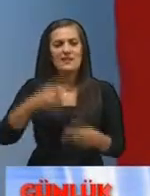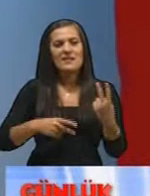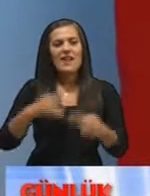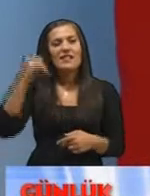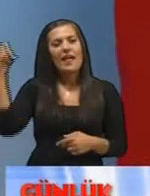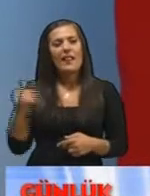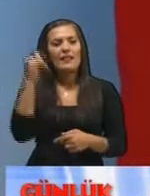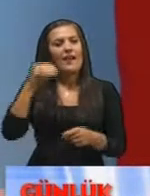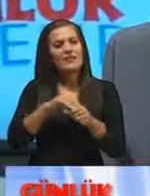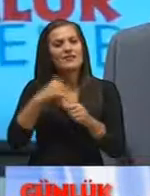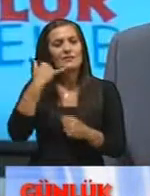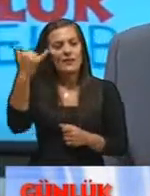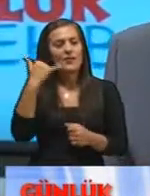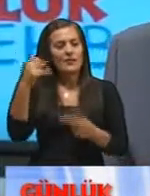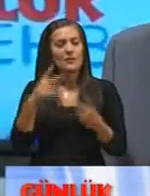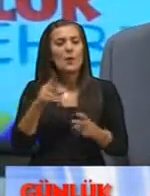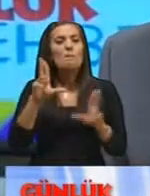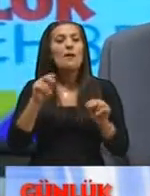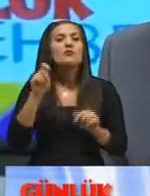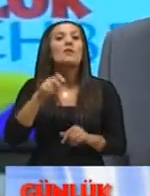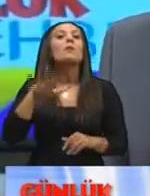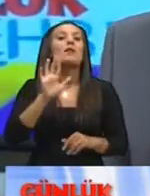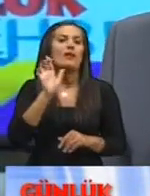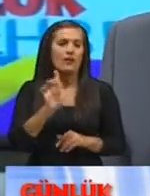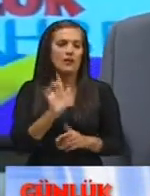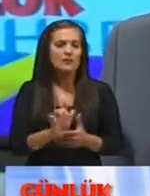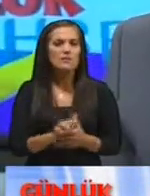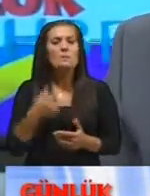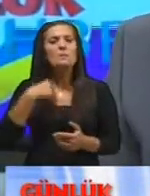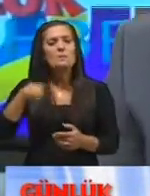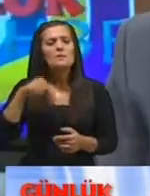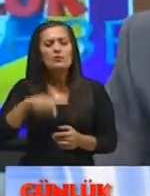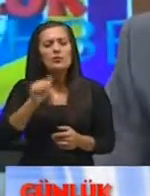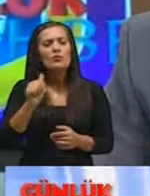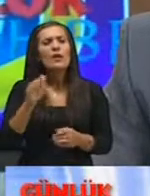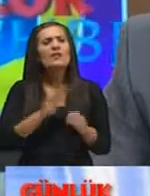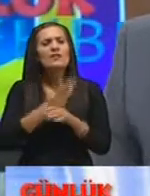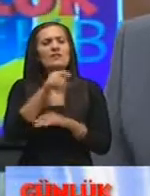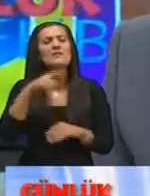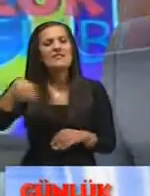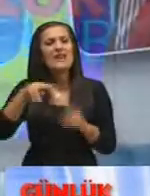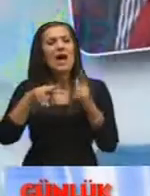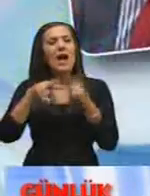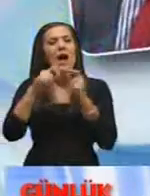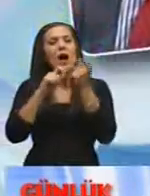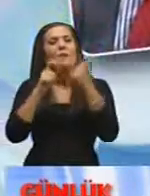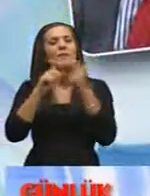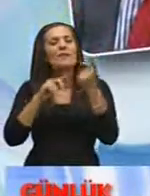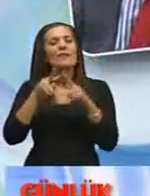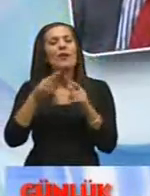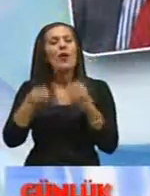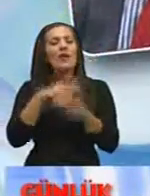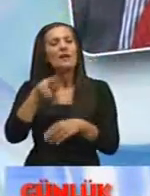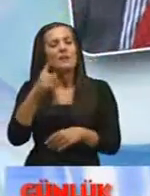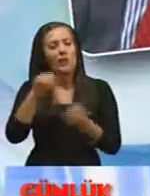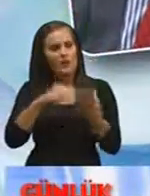kullanabiliyorlar meşgul etmemeleri lazım tabii meşgul etmemeleri lazım bizim bugünlerde yaşadığımız sizin abidin olayı gibi bir olayımız daha var